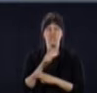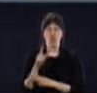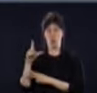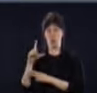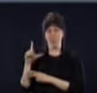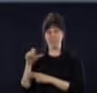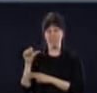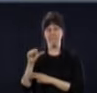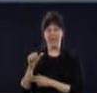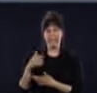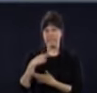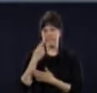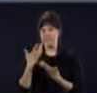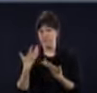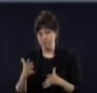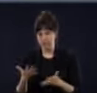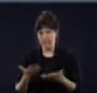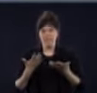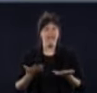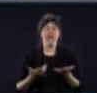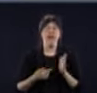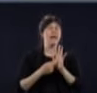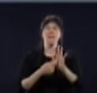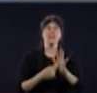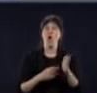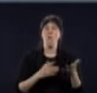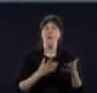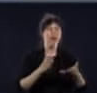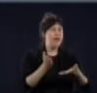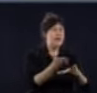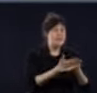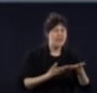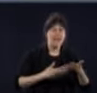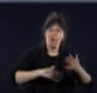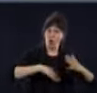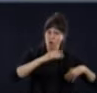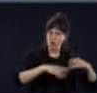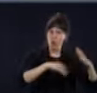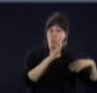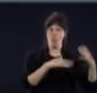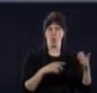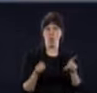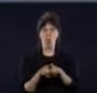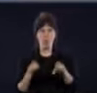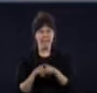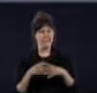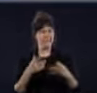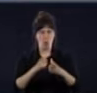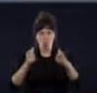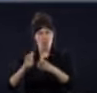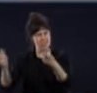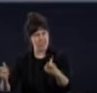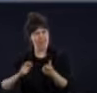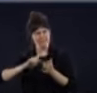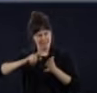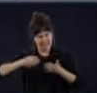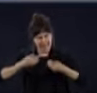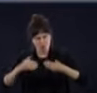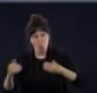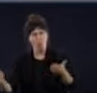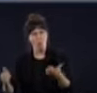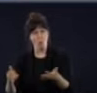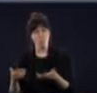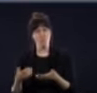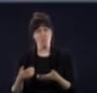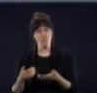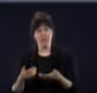commerciales, notamment la construction qui va réouvrir, tout le manufacturier et déjà la semaine prochaine, le commerce de détail, alors tout ça va amener, veut,